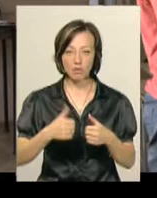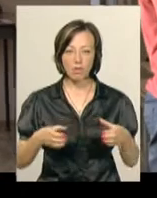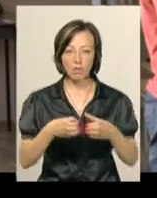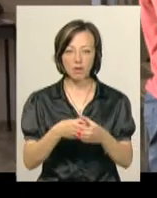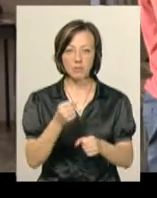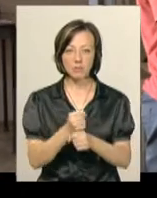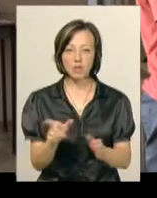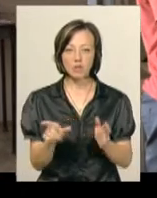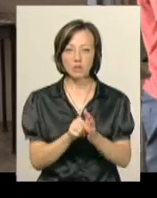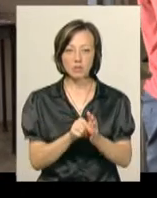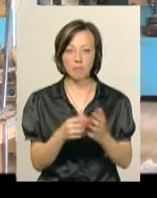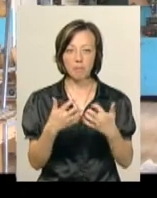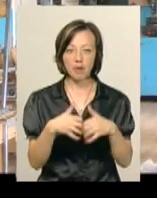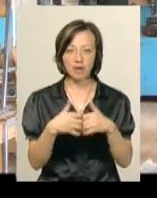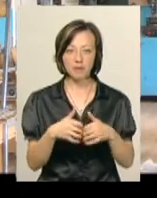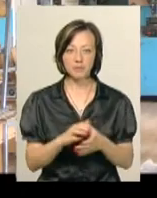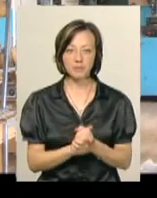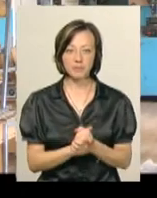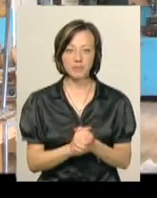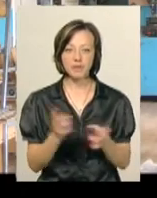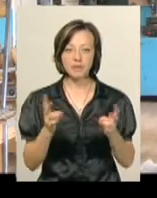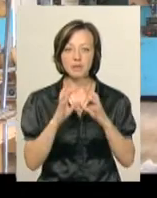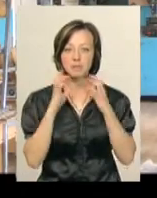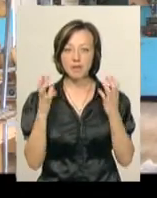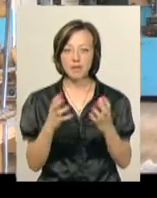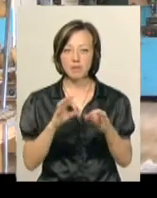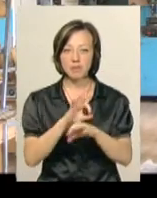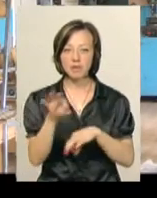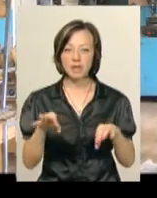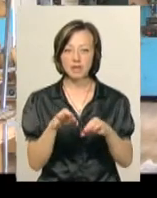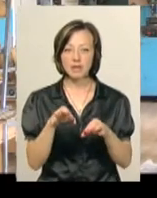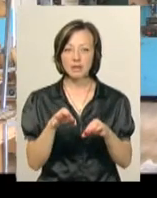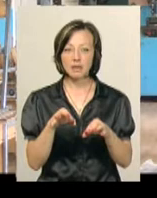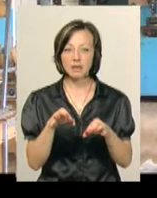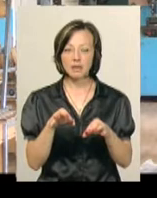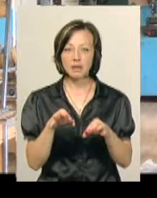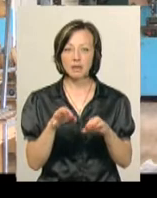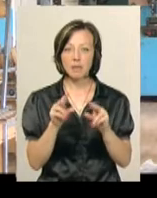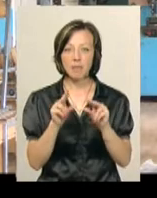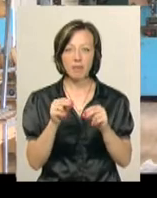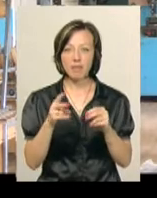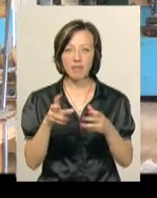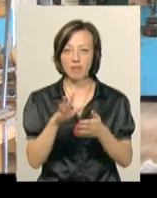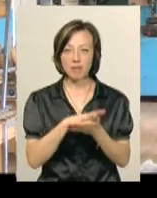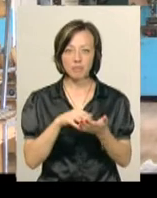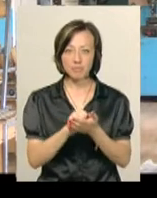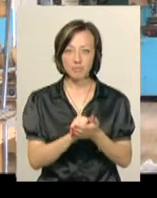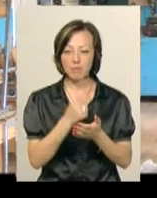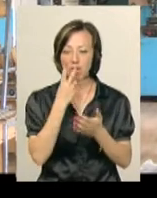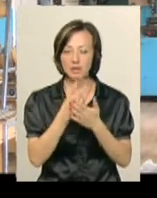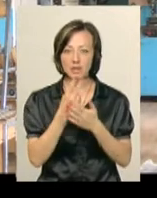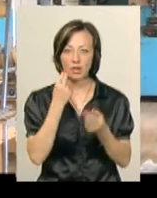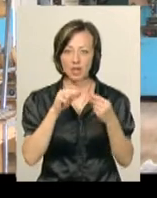команді працює разом з механіком. Зберегти модель цілу, наскільки це можливо, коли ви літаєте, і показати